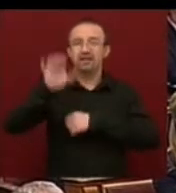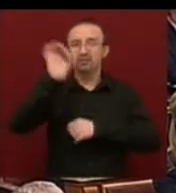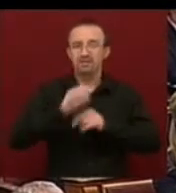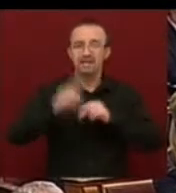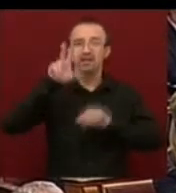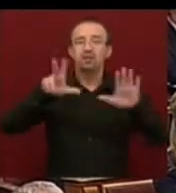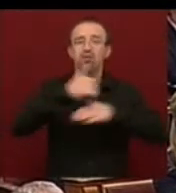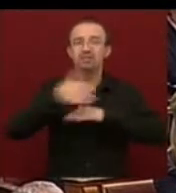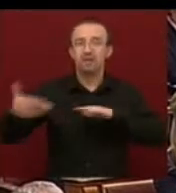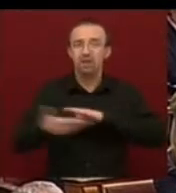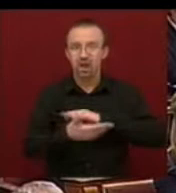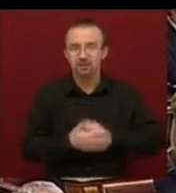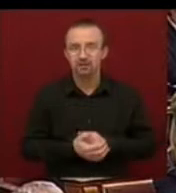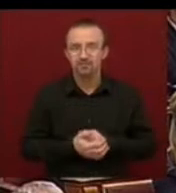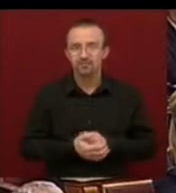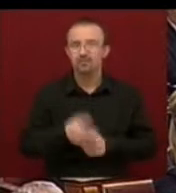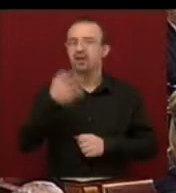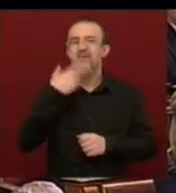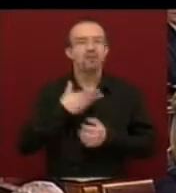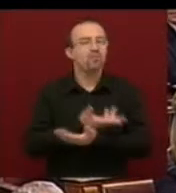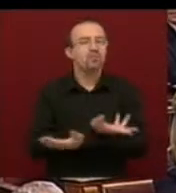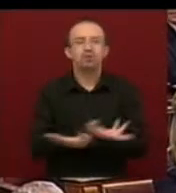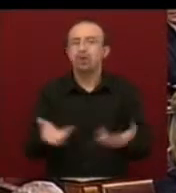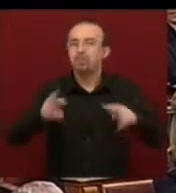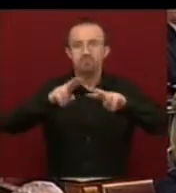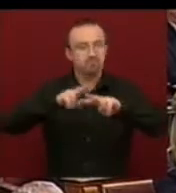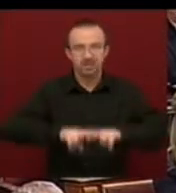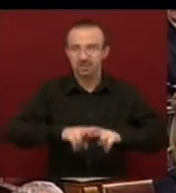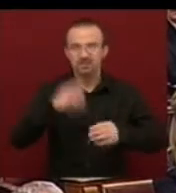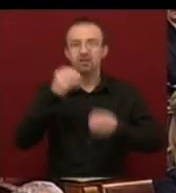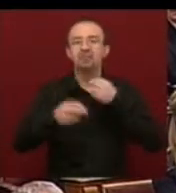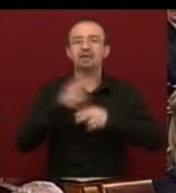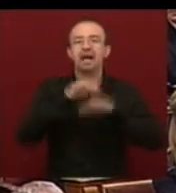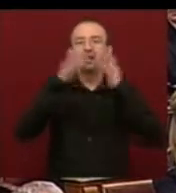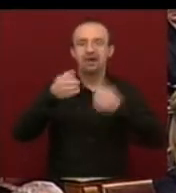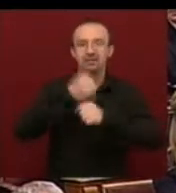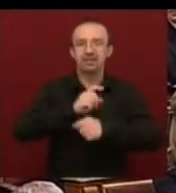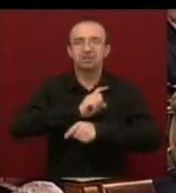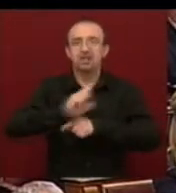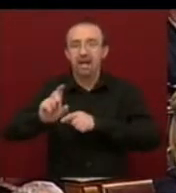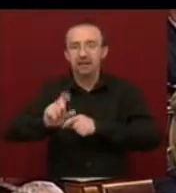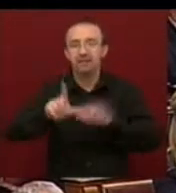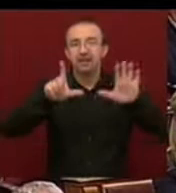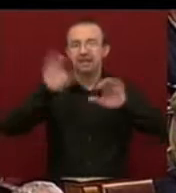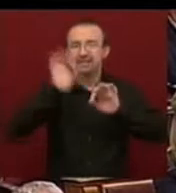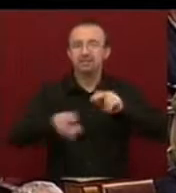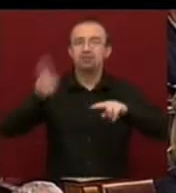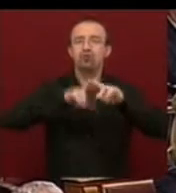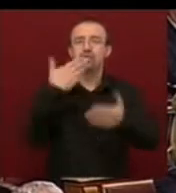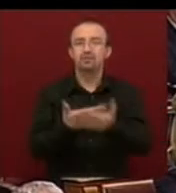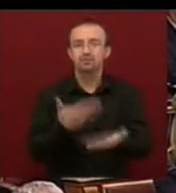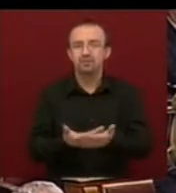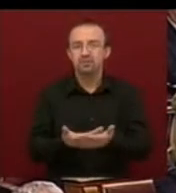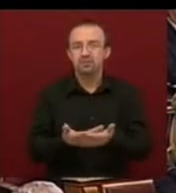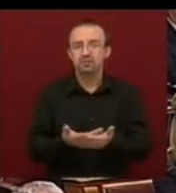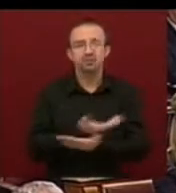8 év alatt. Nem volt ott semmi rendben, mert az államháztartás hiánya 7 százalék felett lett volna. Nem volt